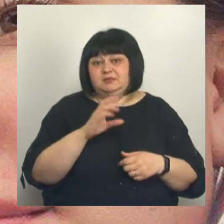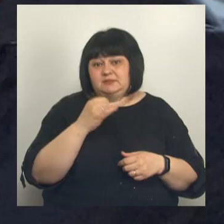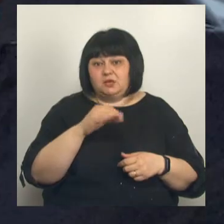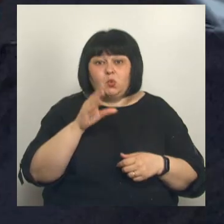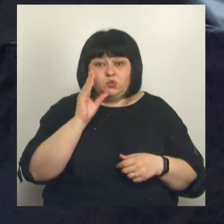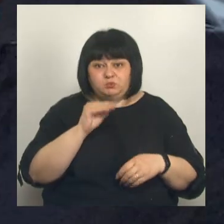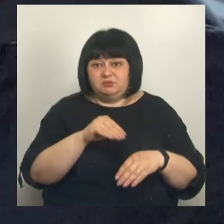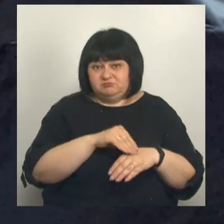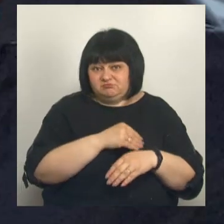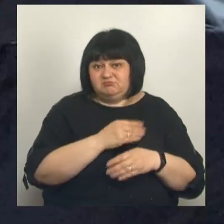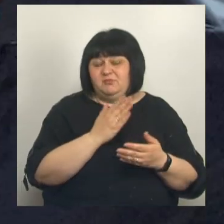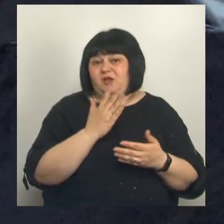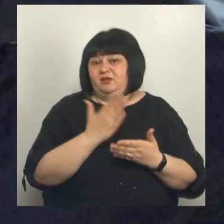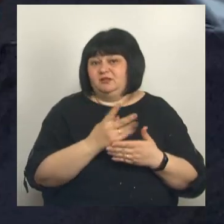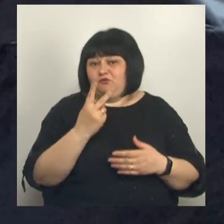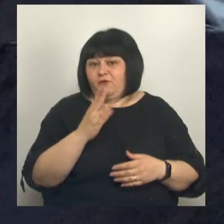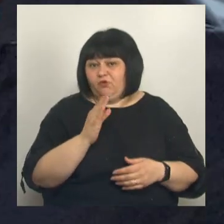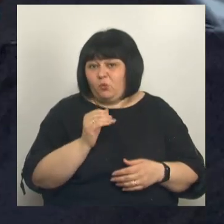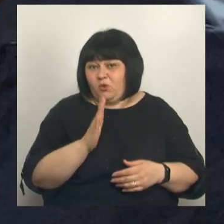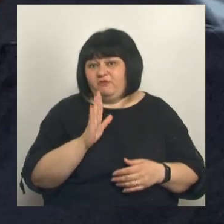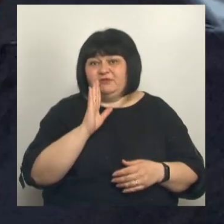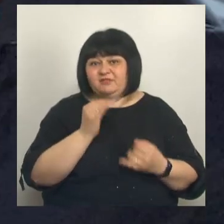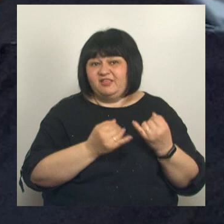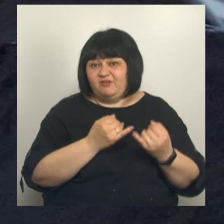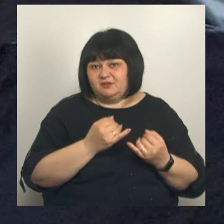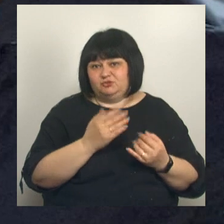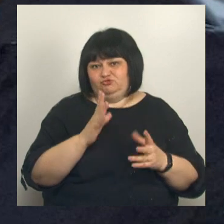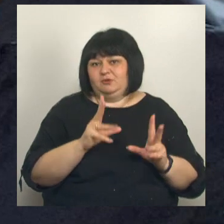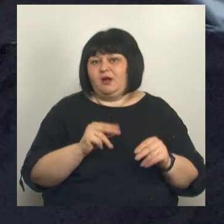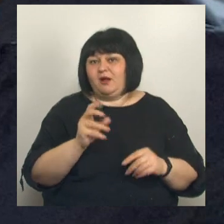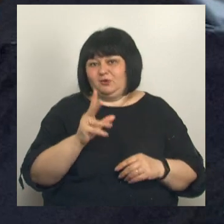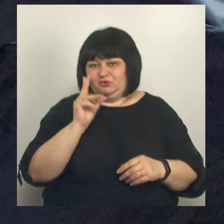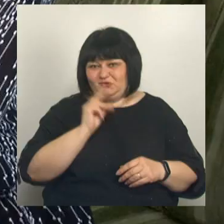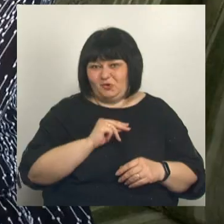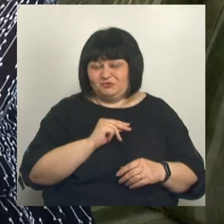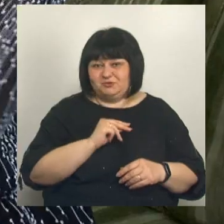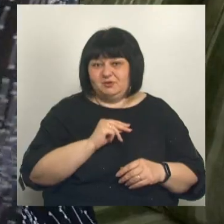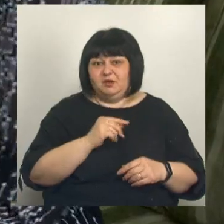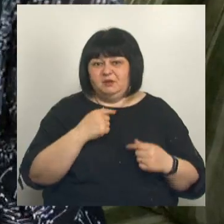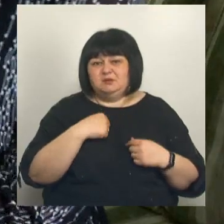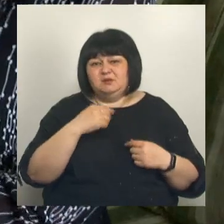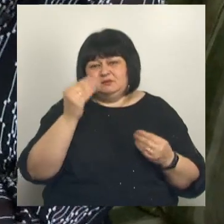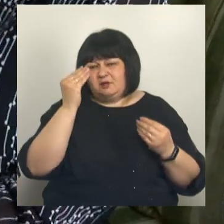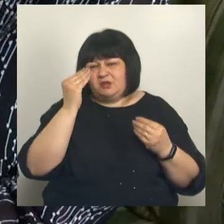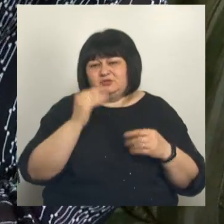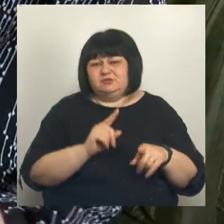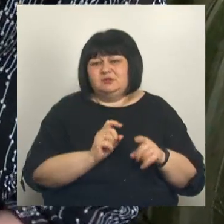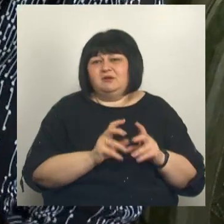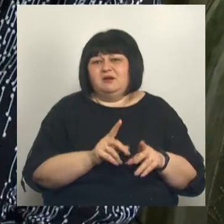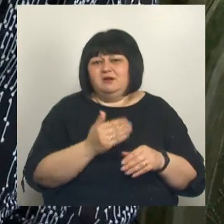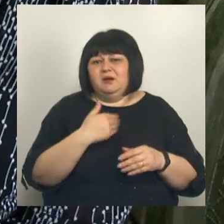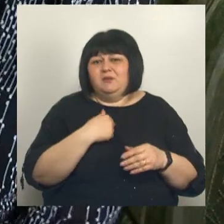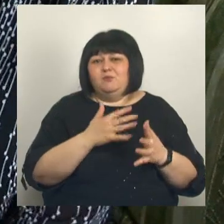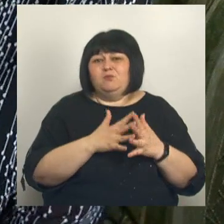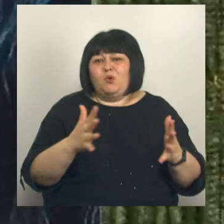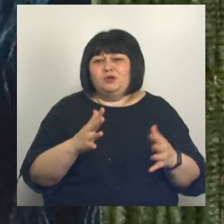Теперь у Людмилы двое внуков и невестка, которая стала еще одной дочерью. Иногда мне кажется, что она мне